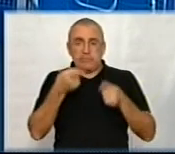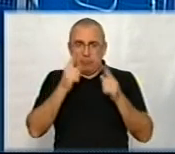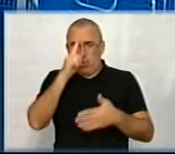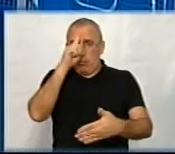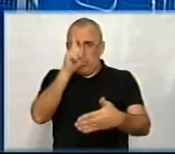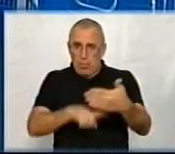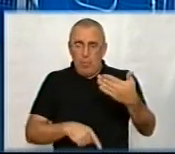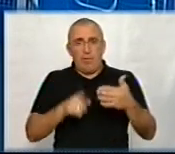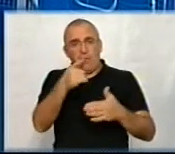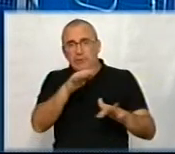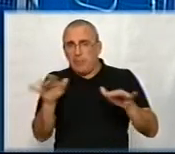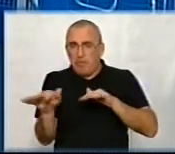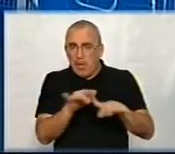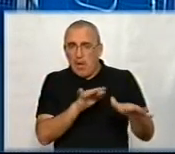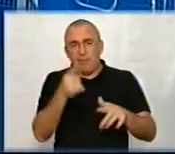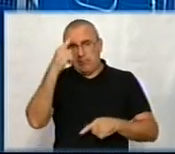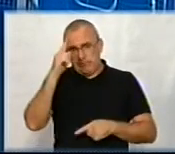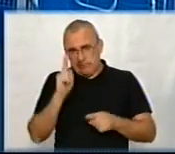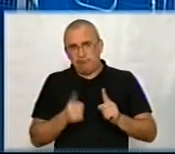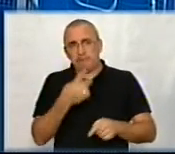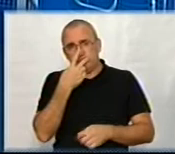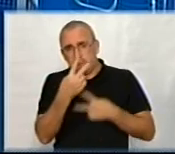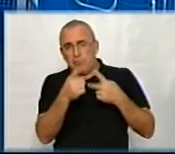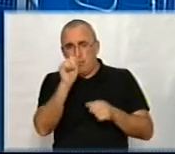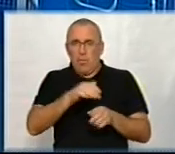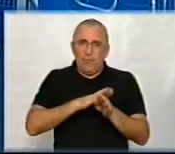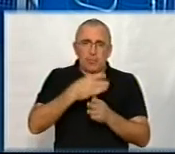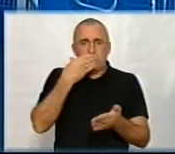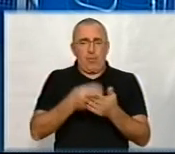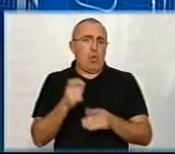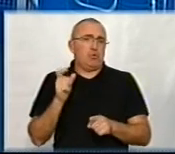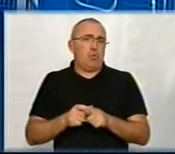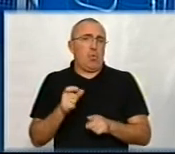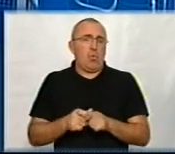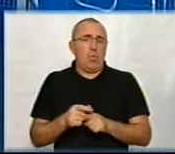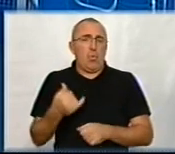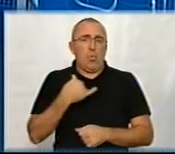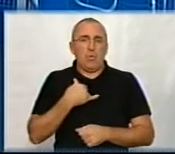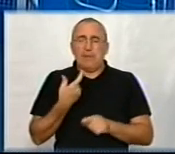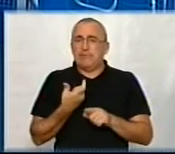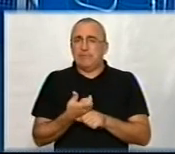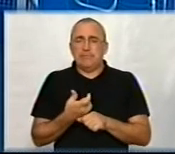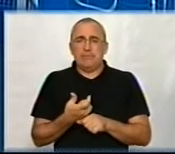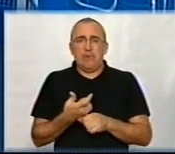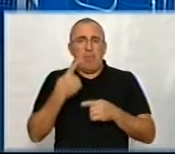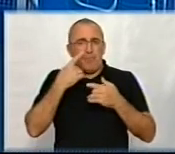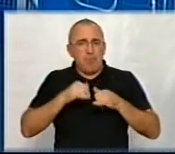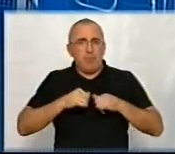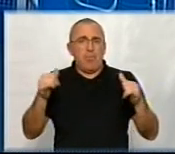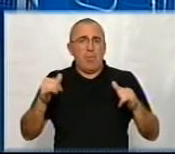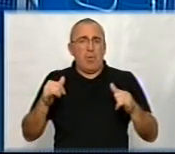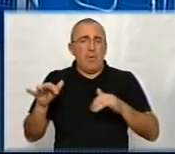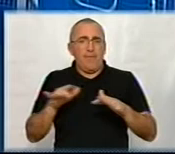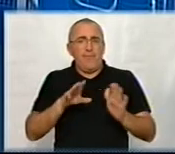довіряєте їй справам, і чи ви дійсно бачите, що вона може виконати своє слово. Тому що у нас саме така поширена річ на